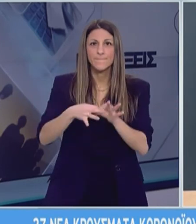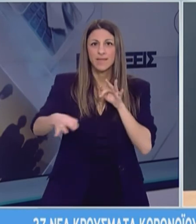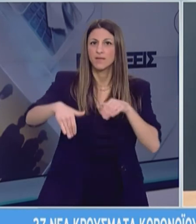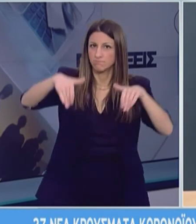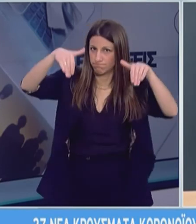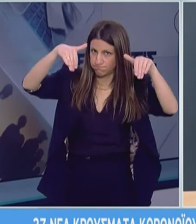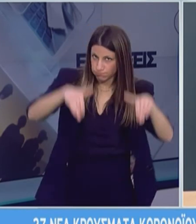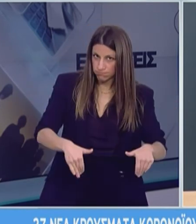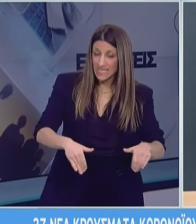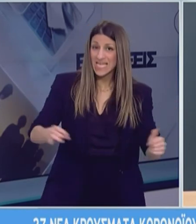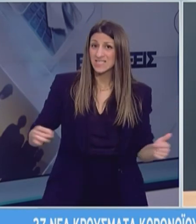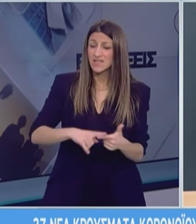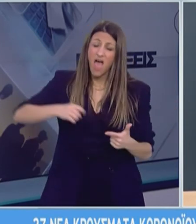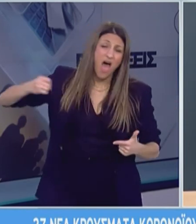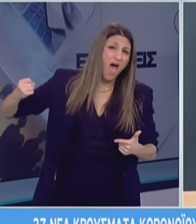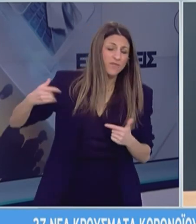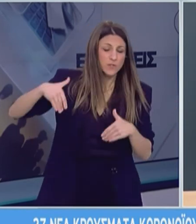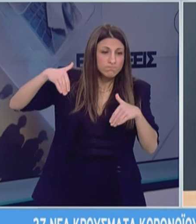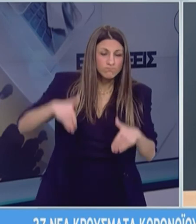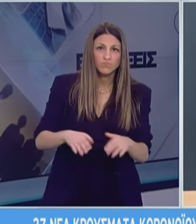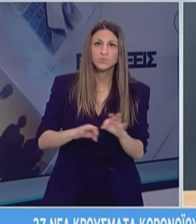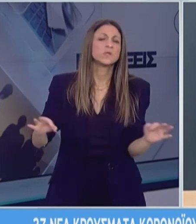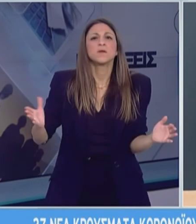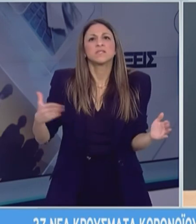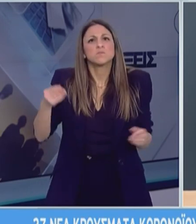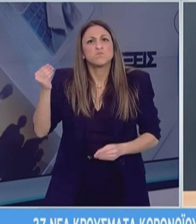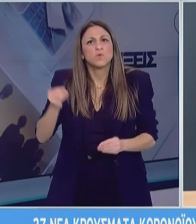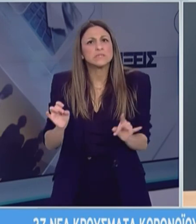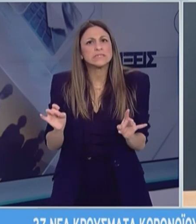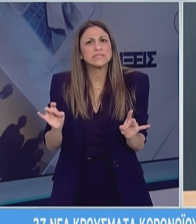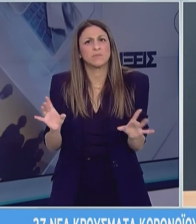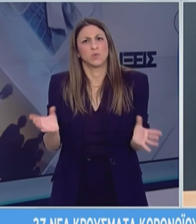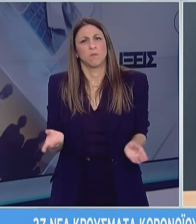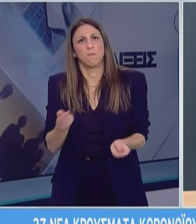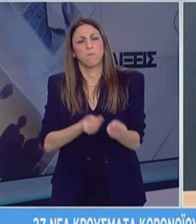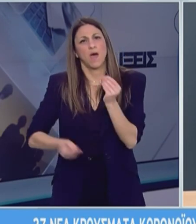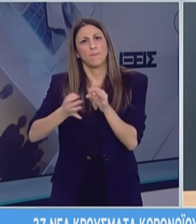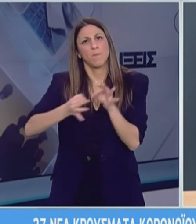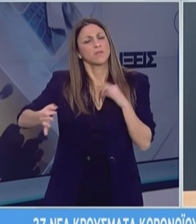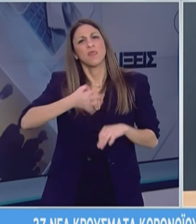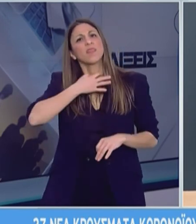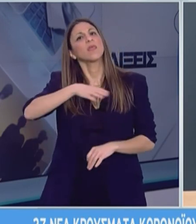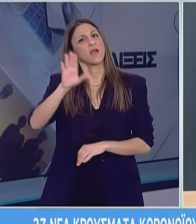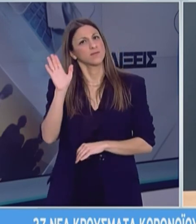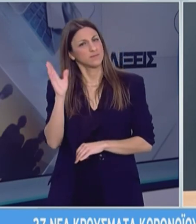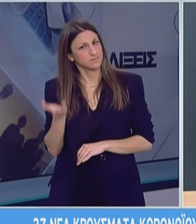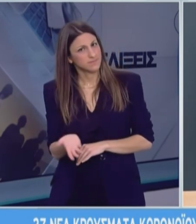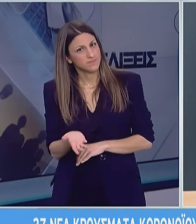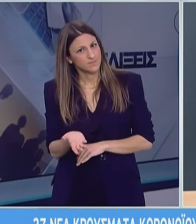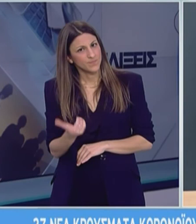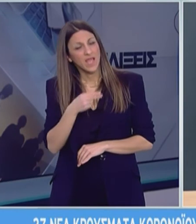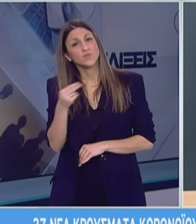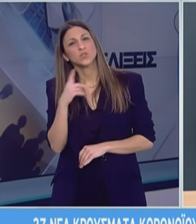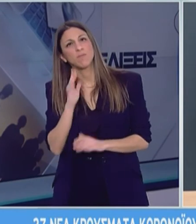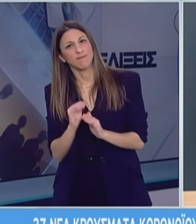μέτρα εφόσον αυστηρά τα τηρούμε δεν υπάρχει θέμα για λήψη περαιτέρω μέτρων. Αυτό δεν σημαίνει ότι πρέπει να